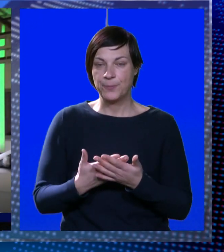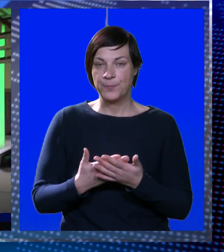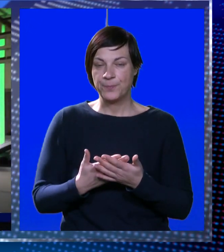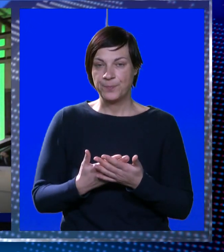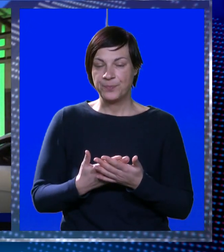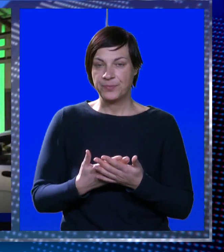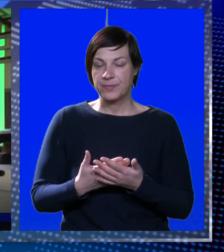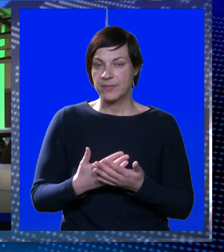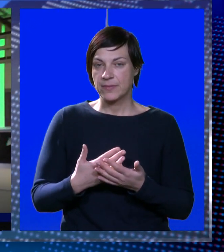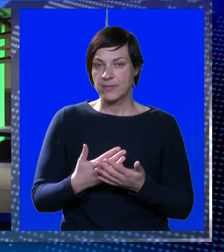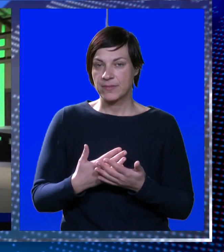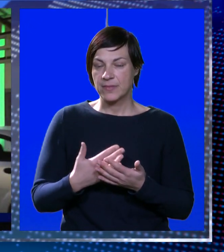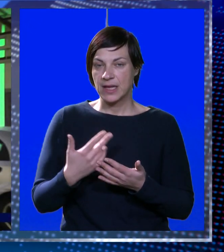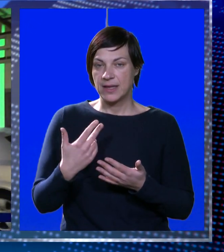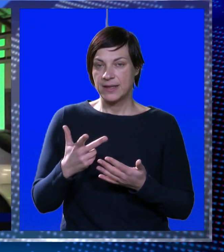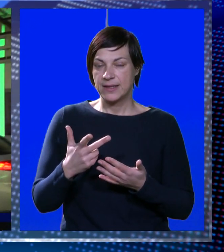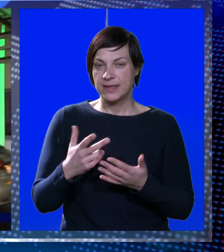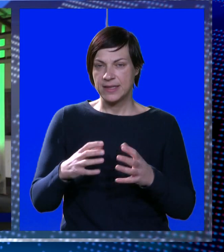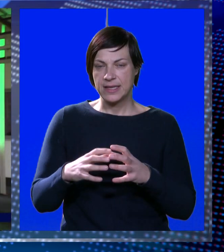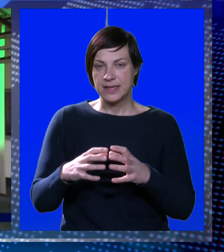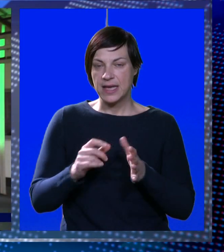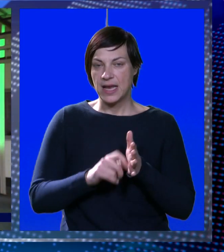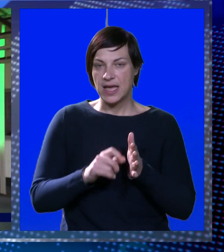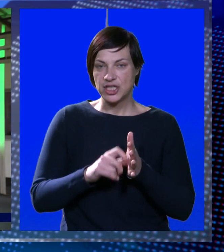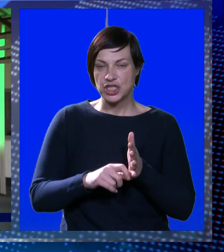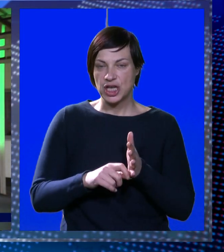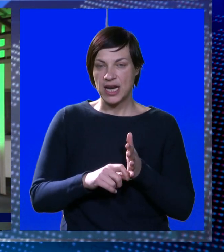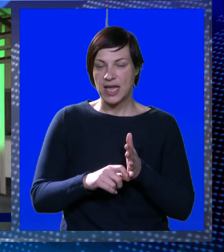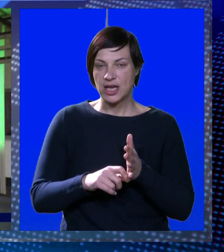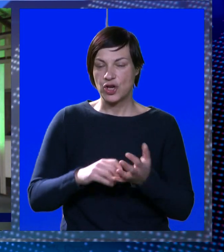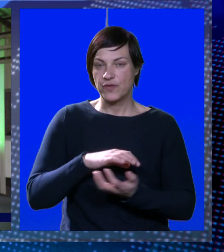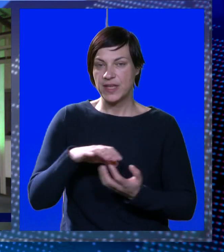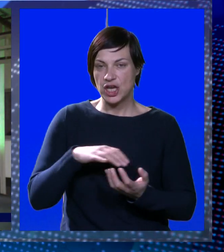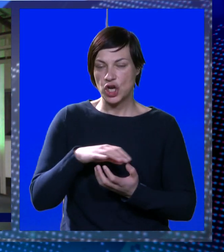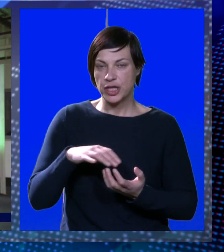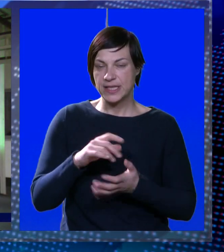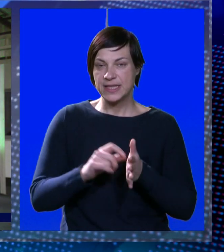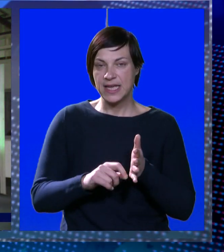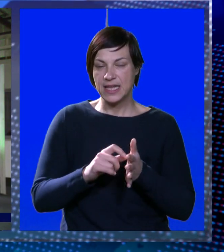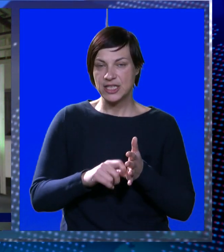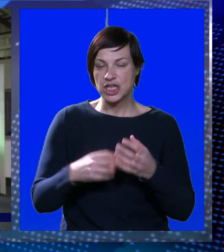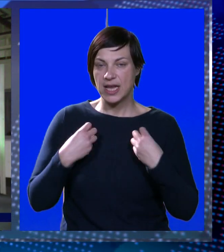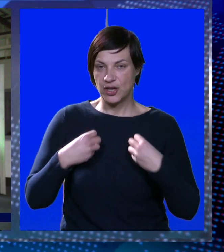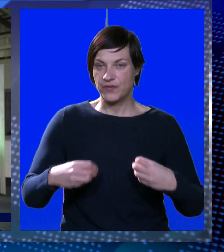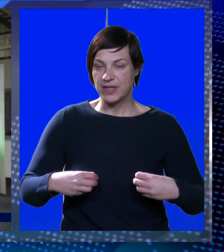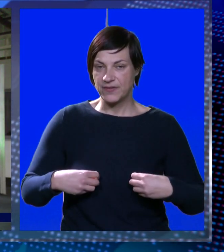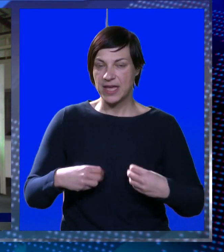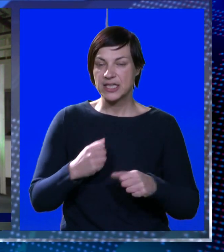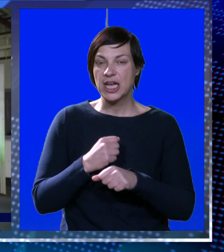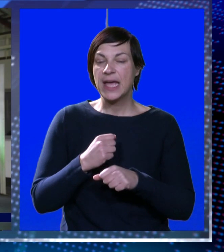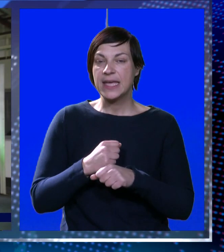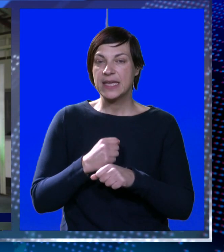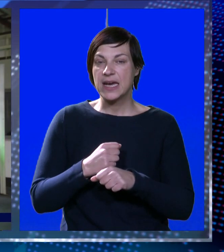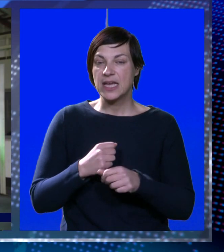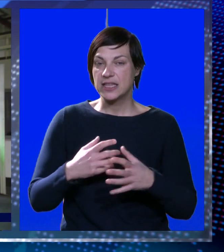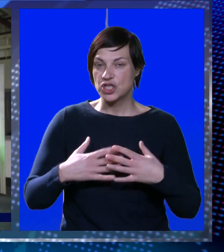Na kojem će tri tijela, dakle članovi vječa roditelja, članovi nastavičnog vječa